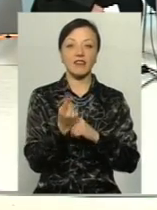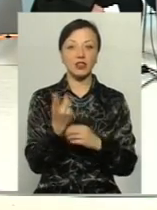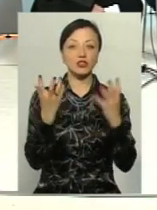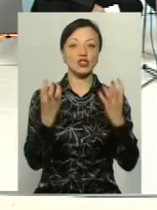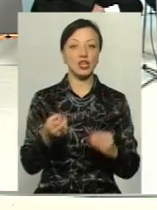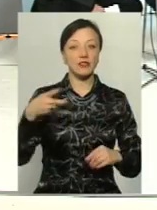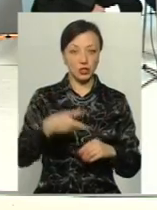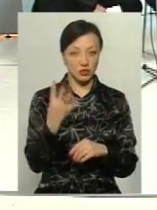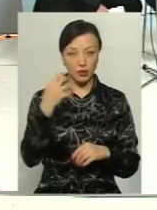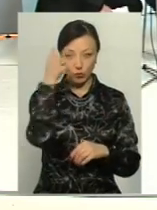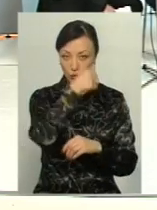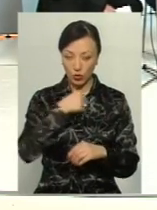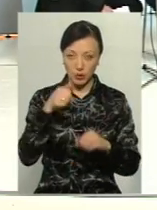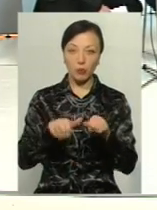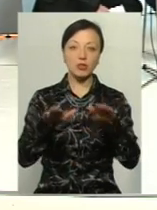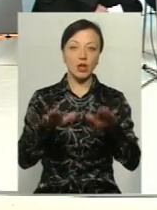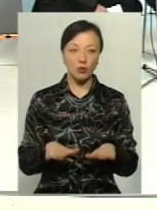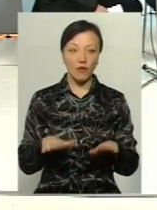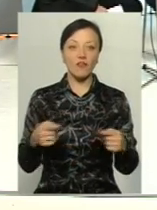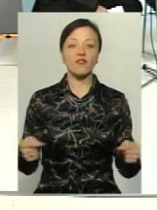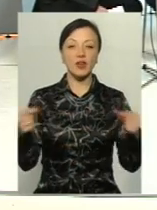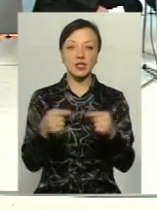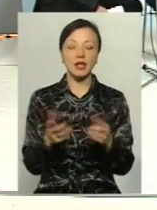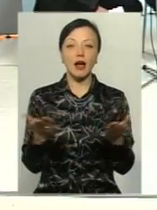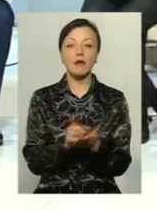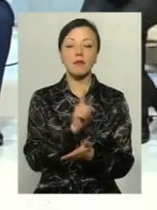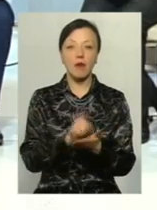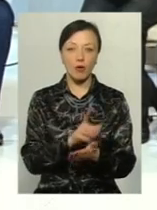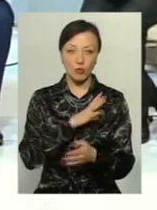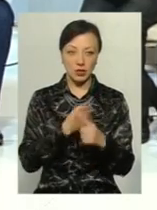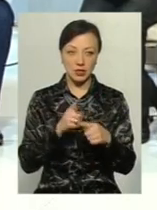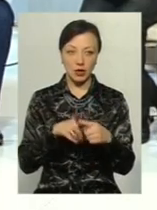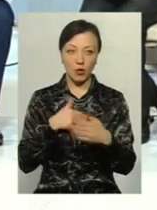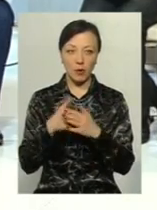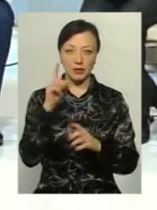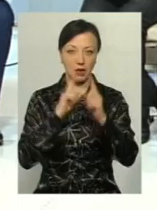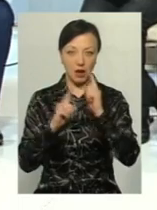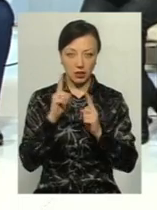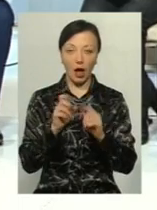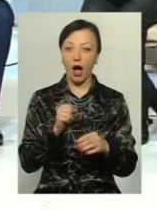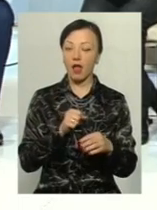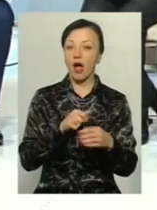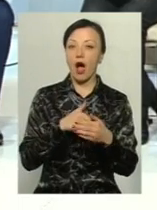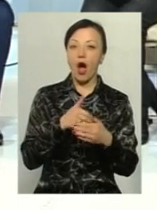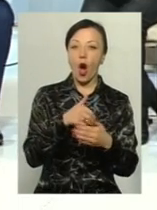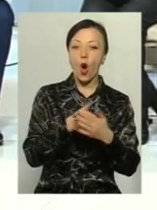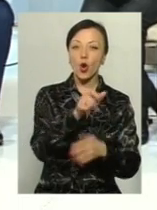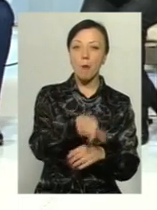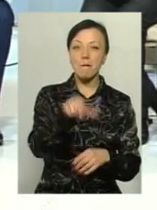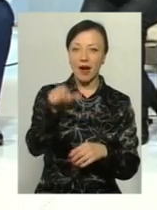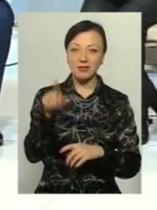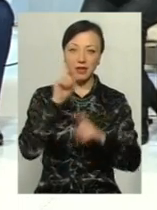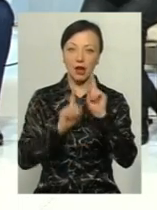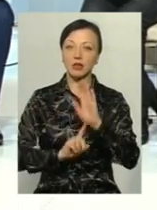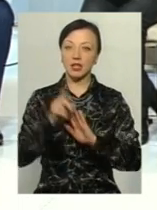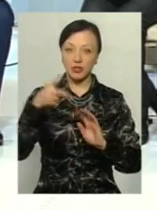в 2004 році. Власне, постанова вже визначила, якими мають бути ці громадські ради. Але громадські ради започаткувалися ще